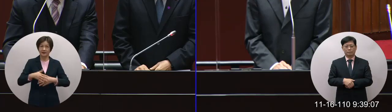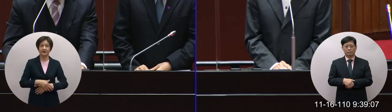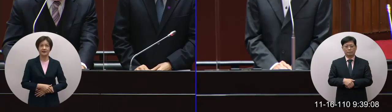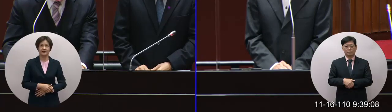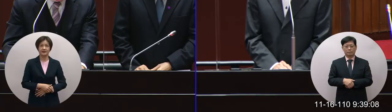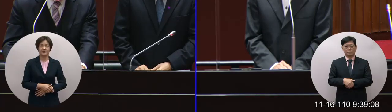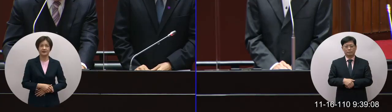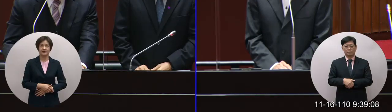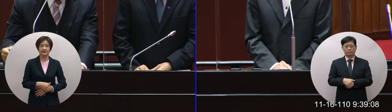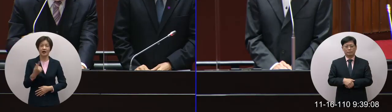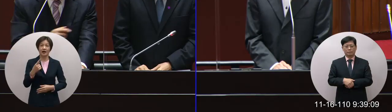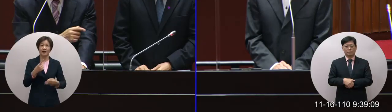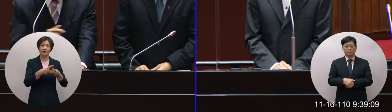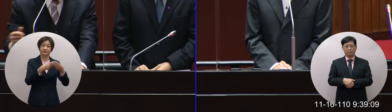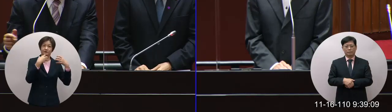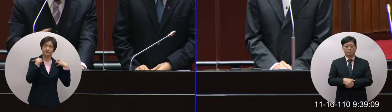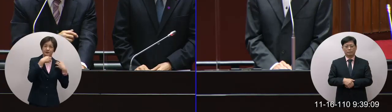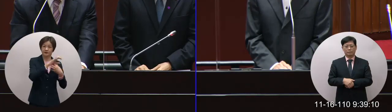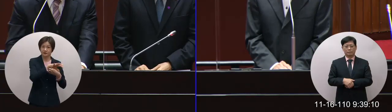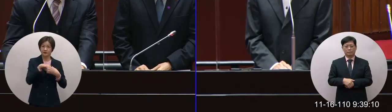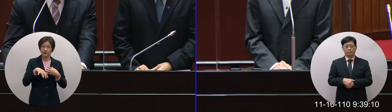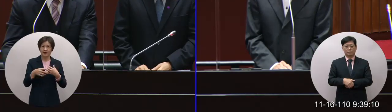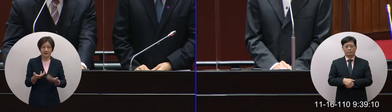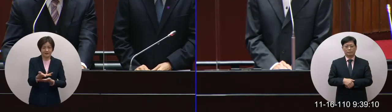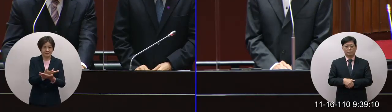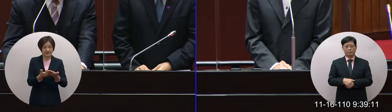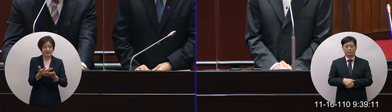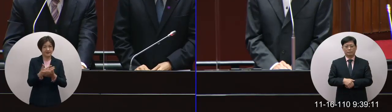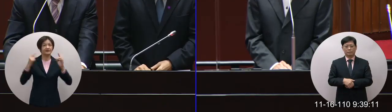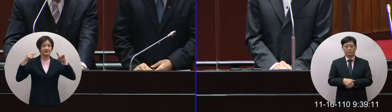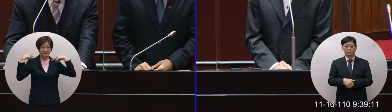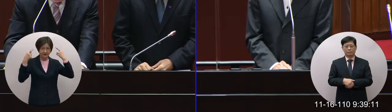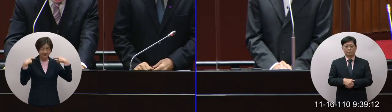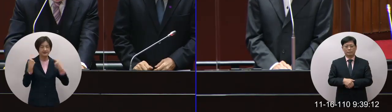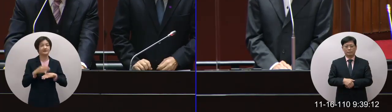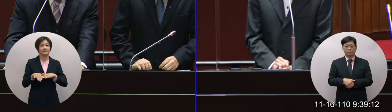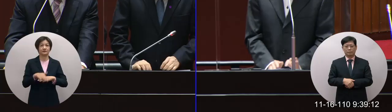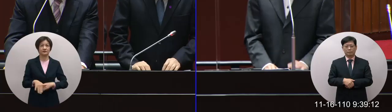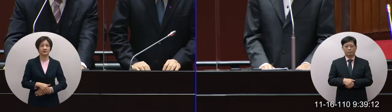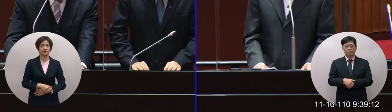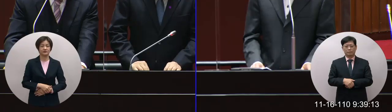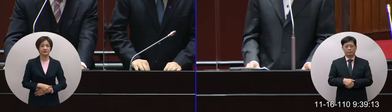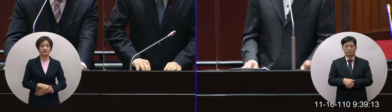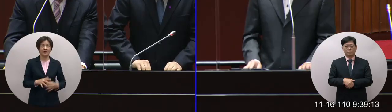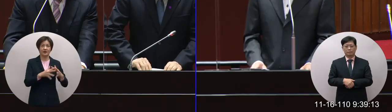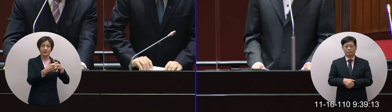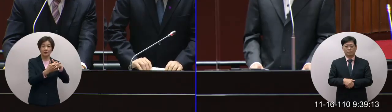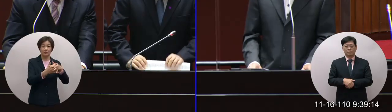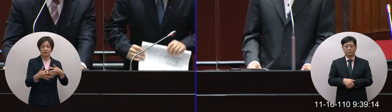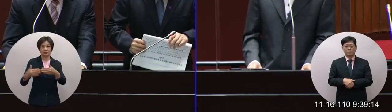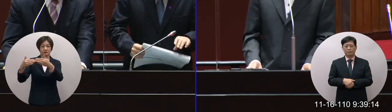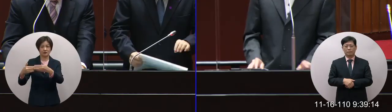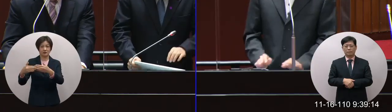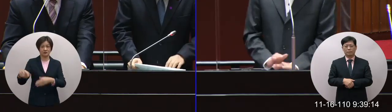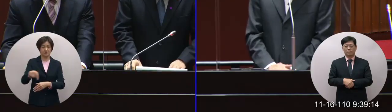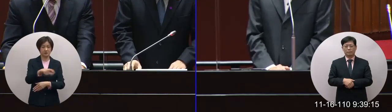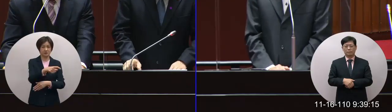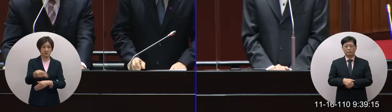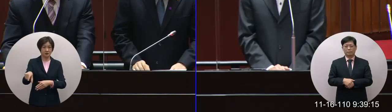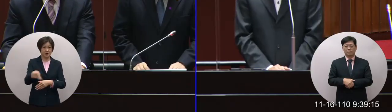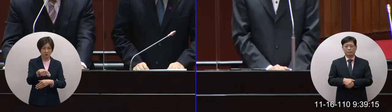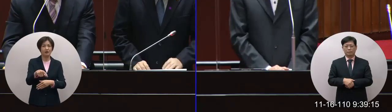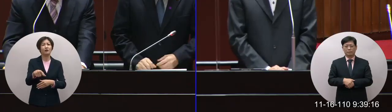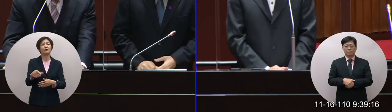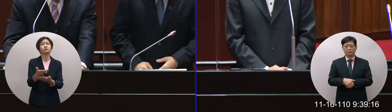重要的負責人我們也都有來有往所以美國跟中國當然必須要有